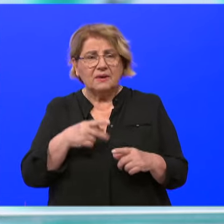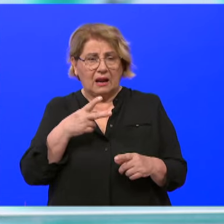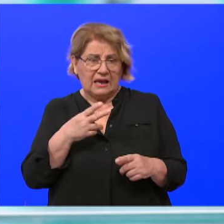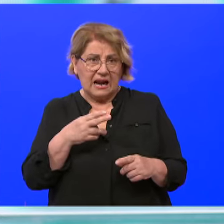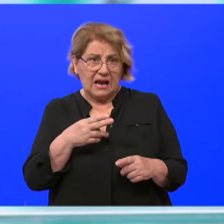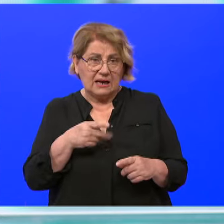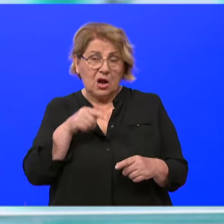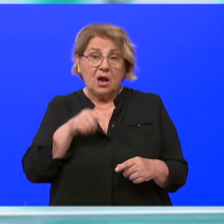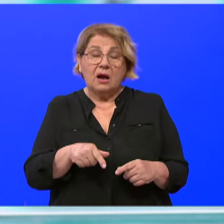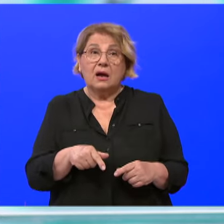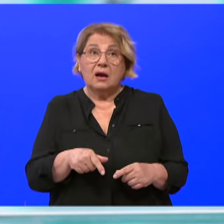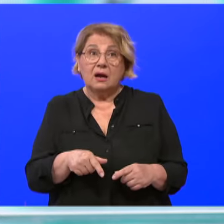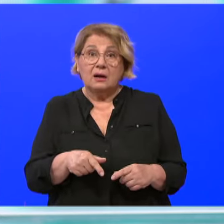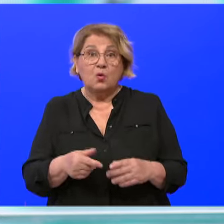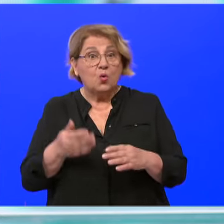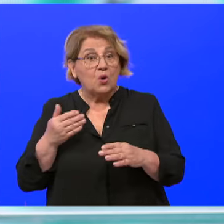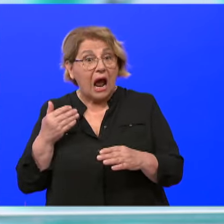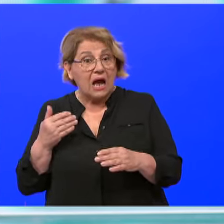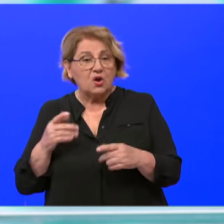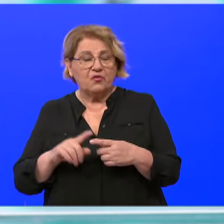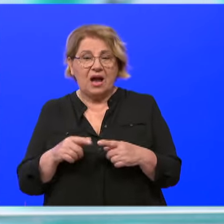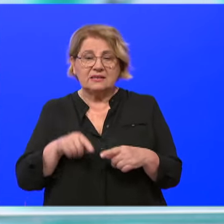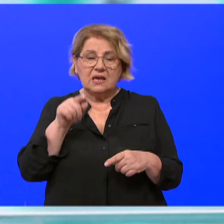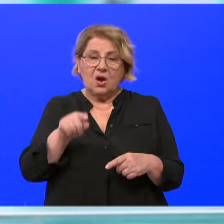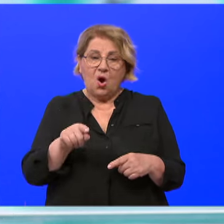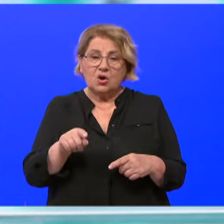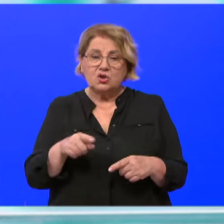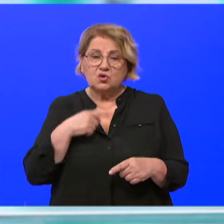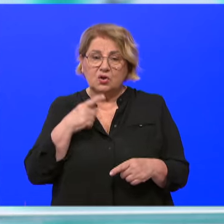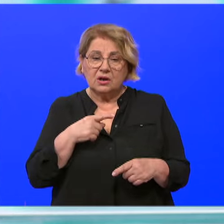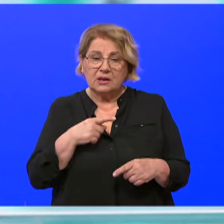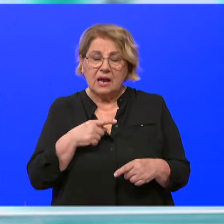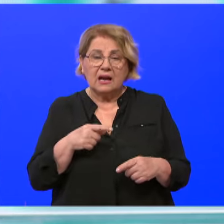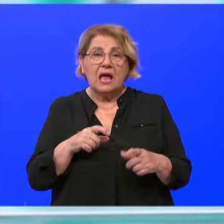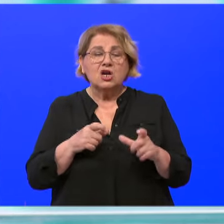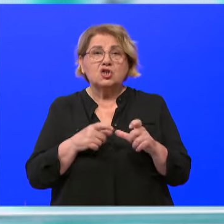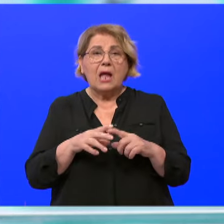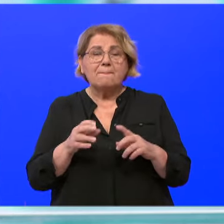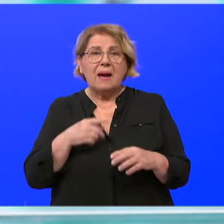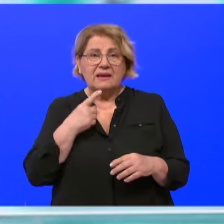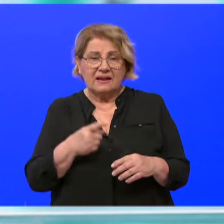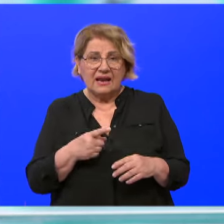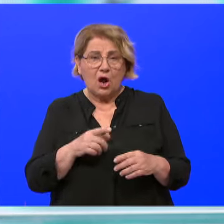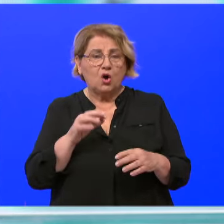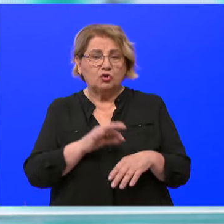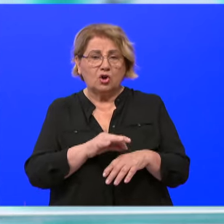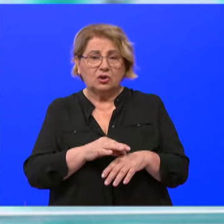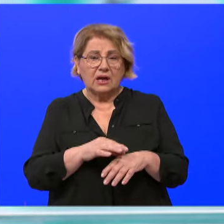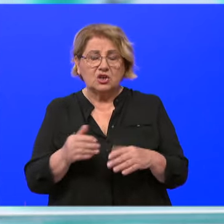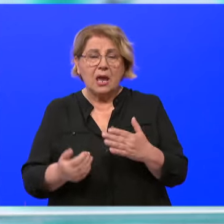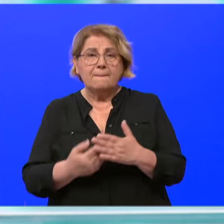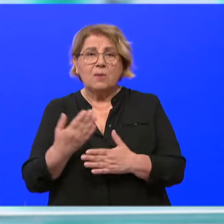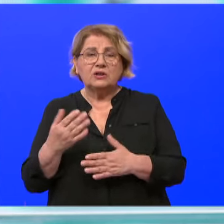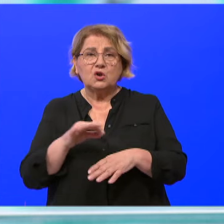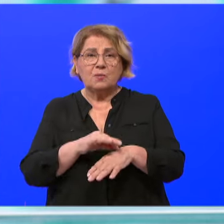najbolja stvar koju smo napravili, jer smo su uvijek držali nauka doktora Andrije Štampara, koji je rekao da modernu